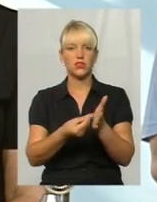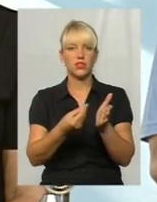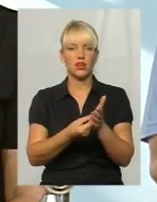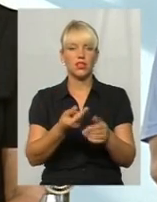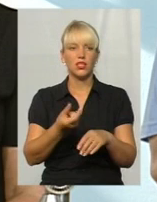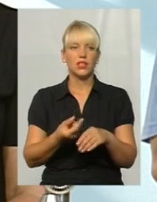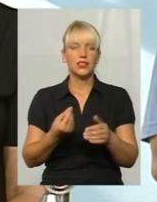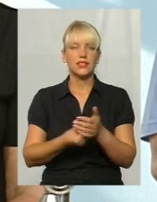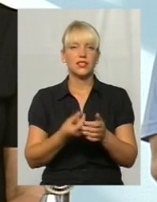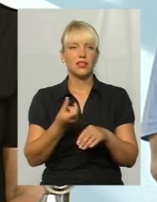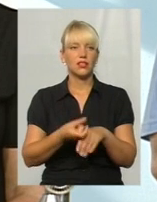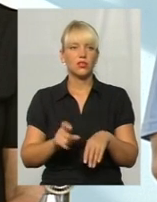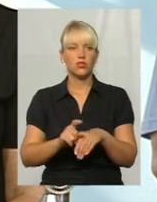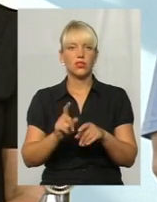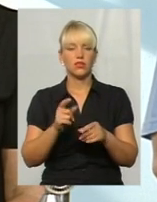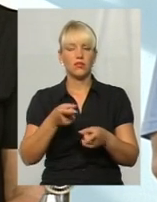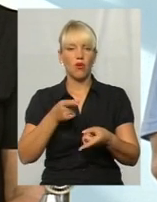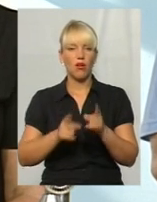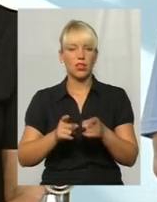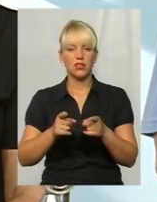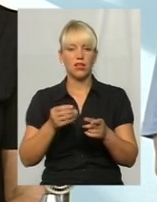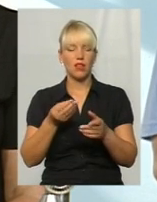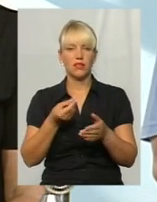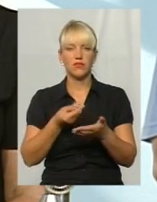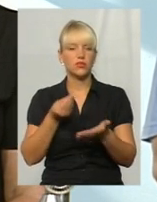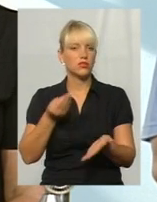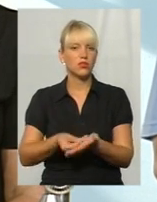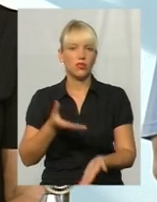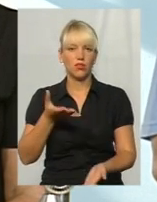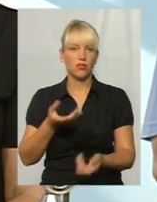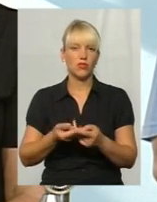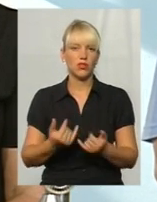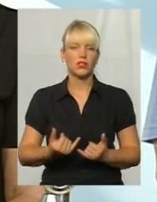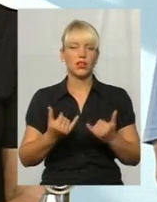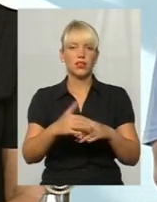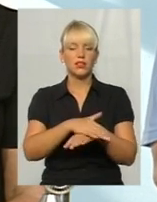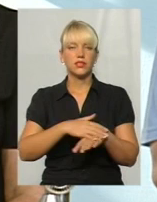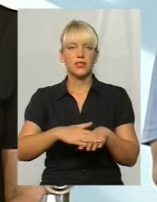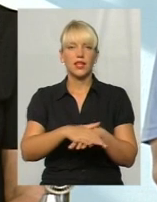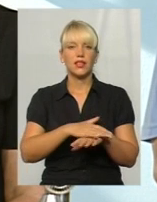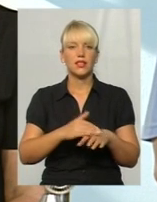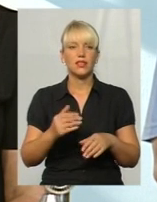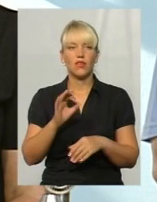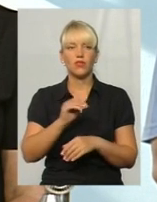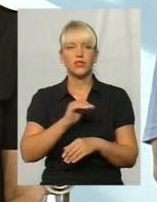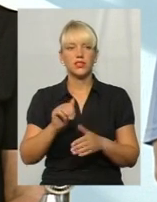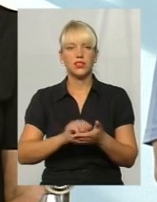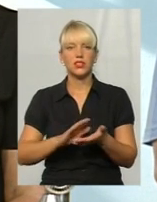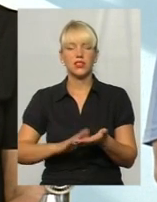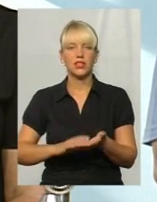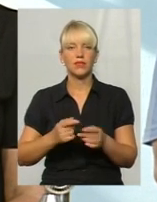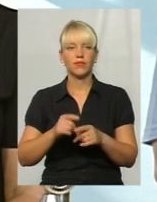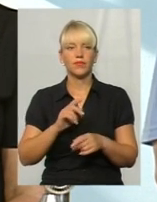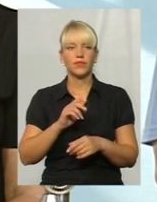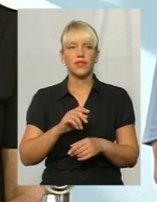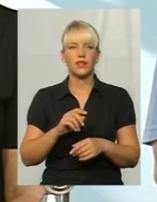оригінальних препаратів занадто висока для нашого населення. Офіційно зареєстровані генерики